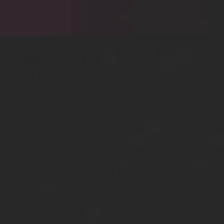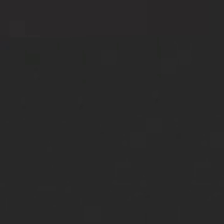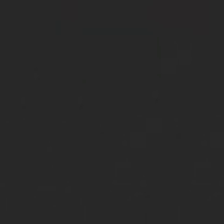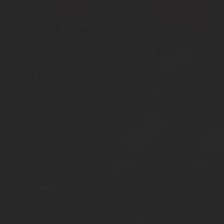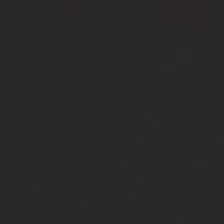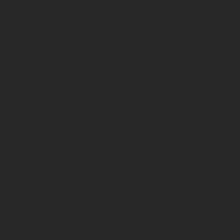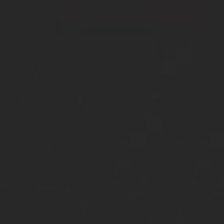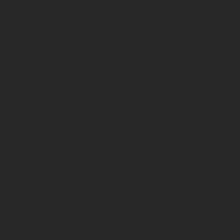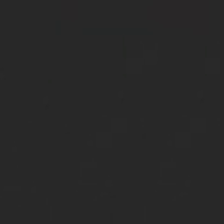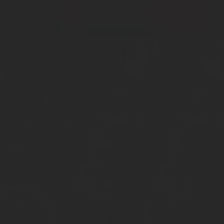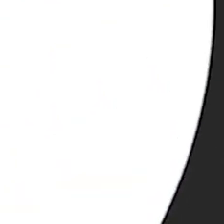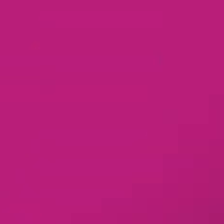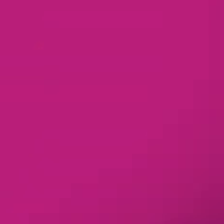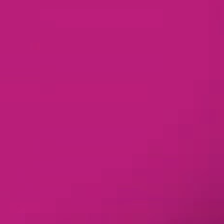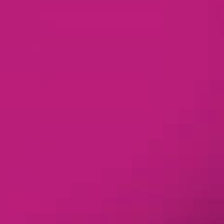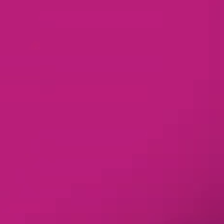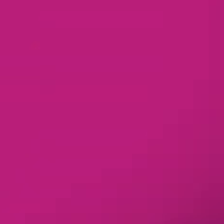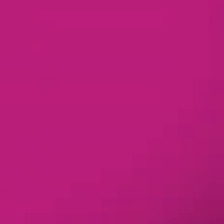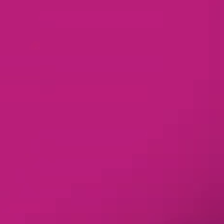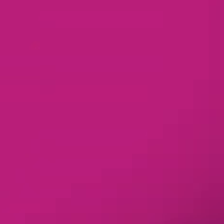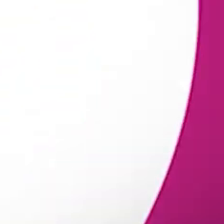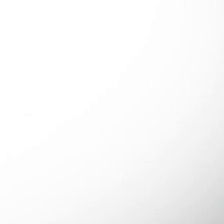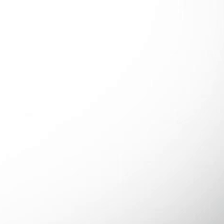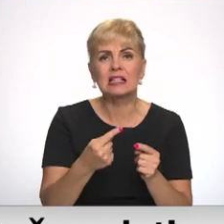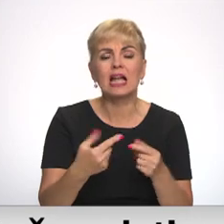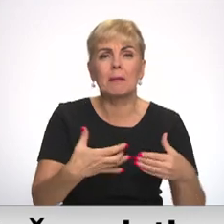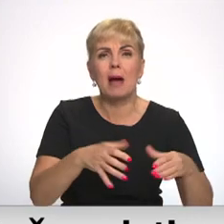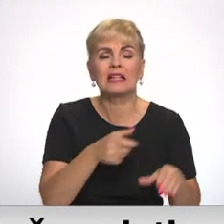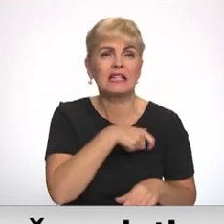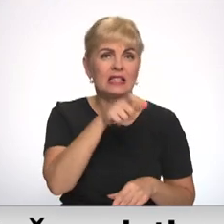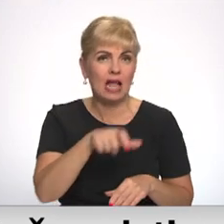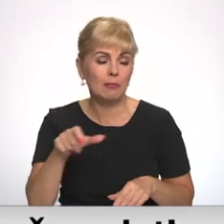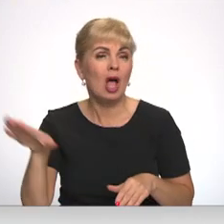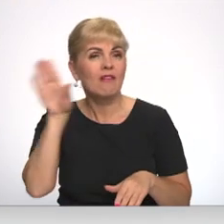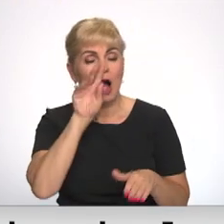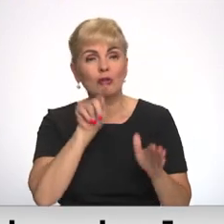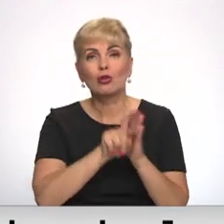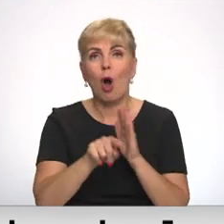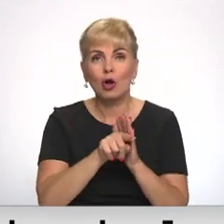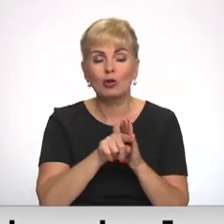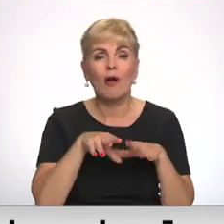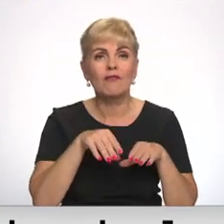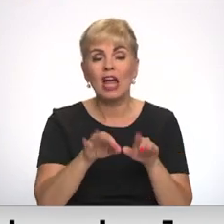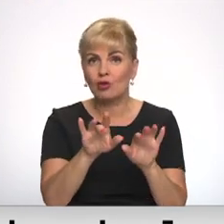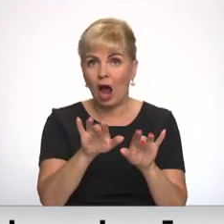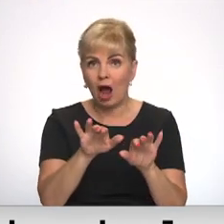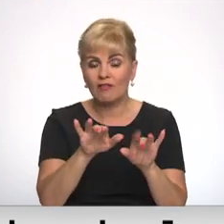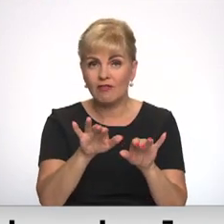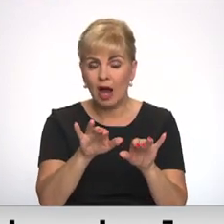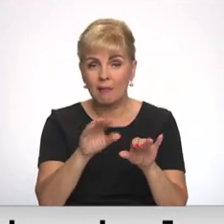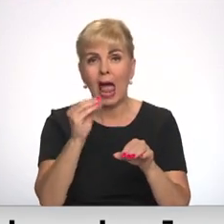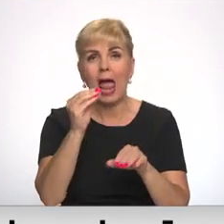Re! Viss ēters ir te! Valsts kontroli veicot e-pakalpojumu revīziju ir